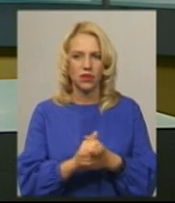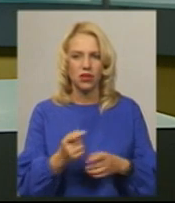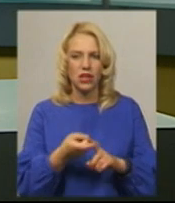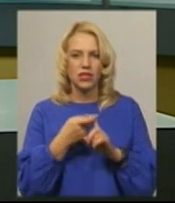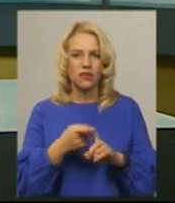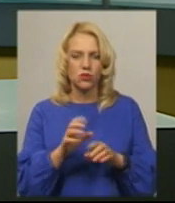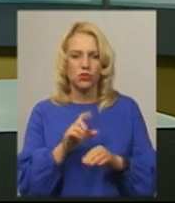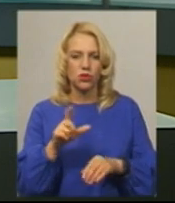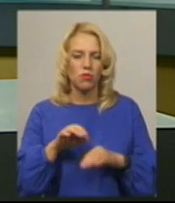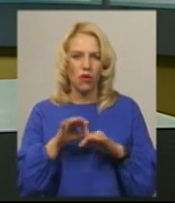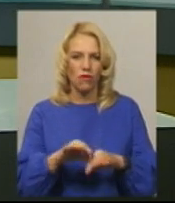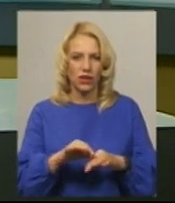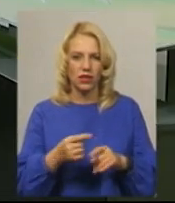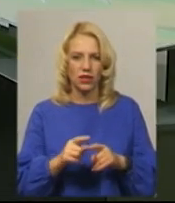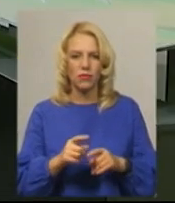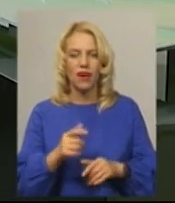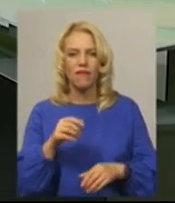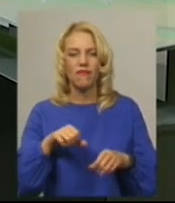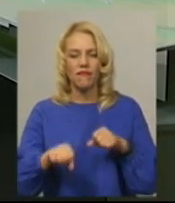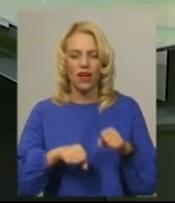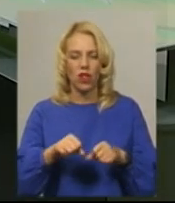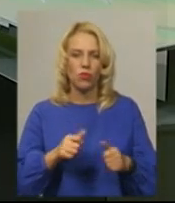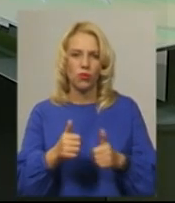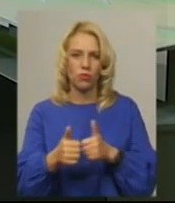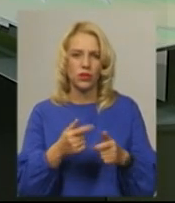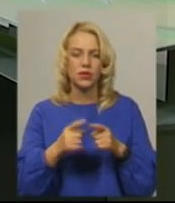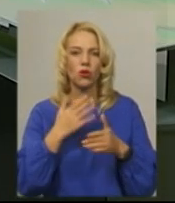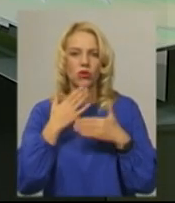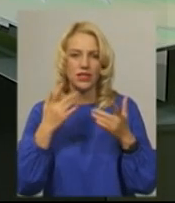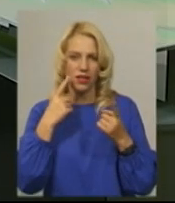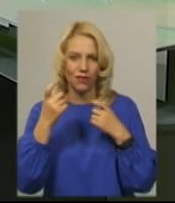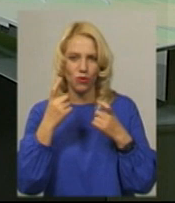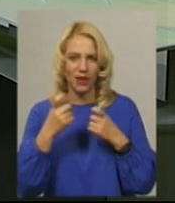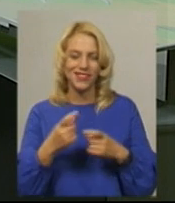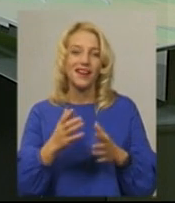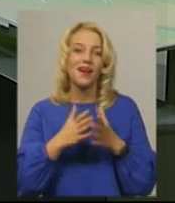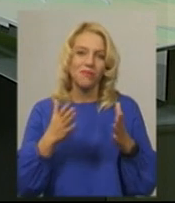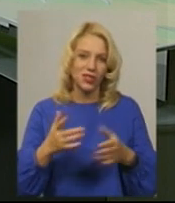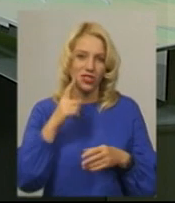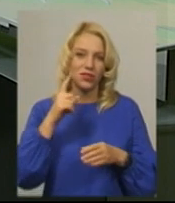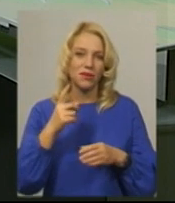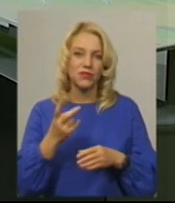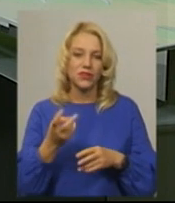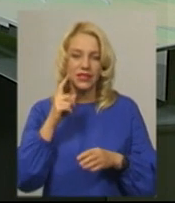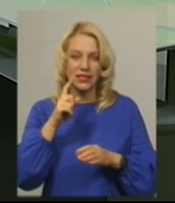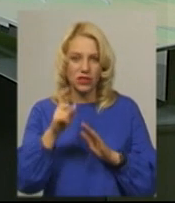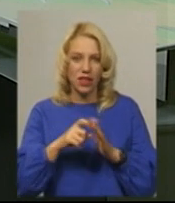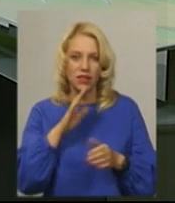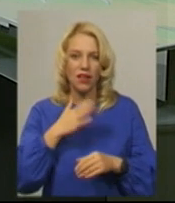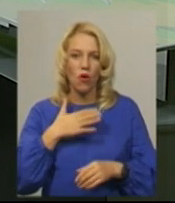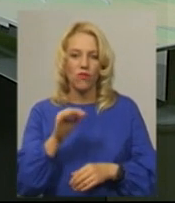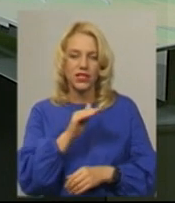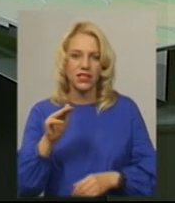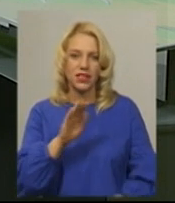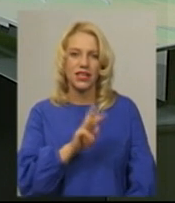велозаїзду «Вершина Свободи». Це була остання інформація цього випуску. Більше новин знаходьте на нашому офіційному сайті та на